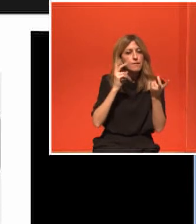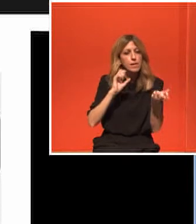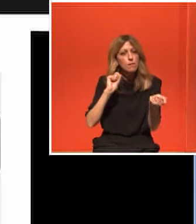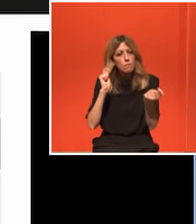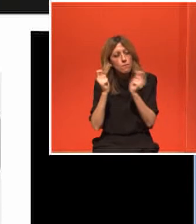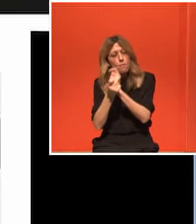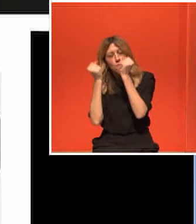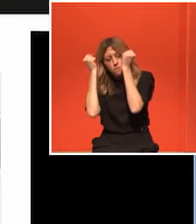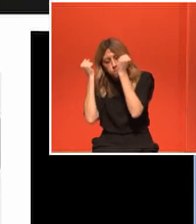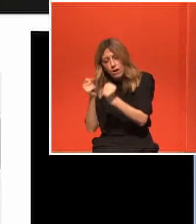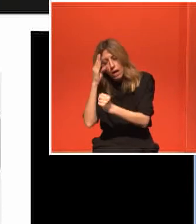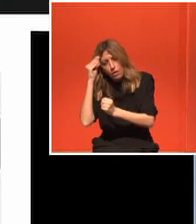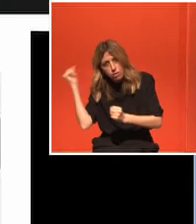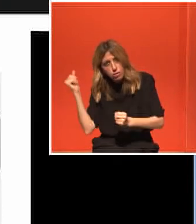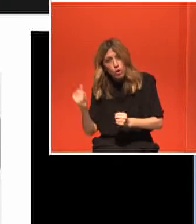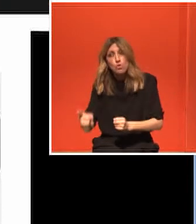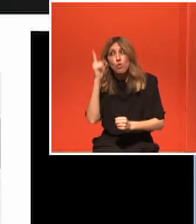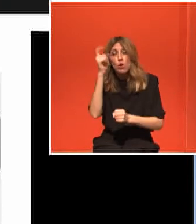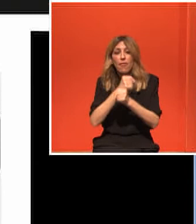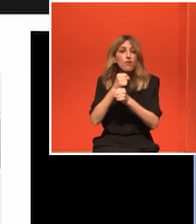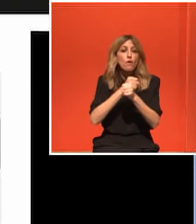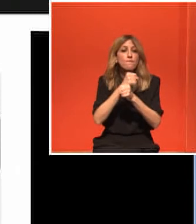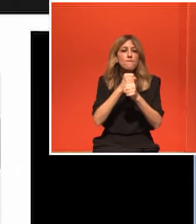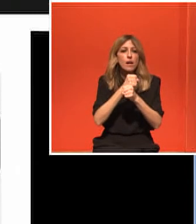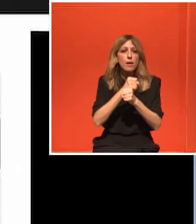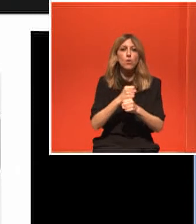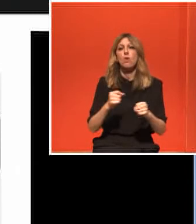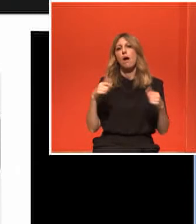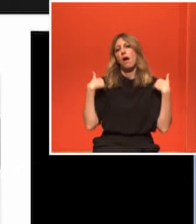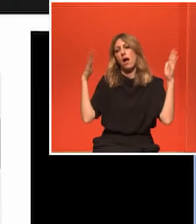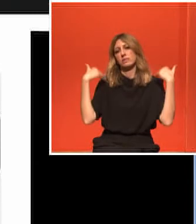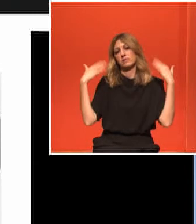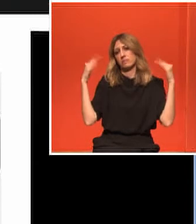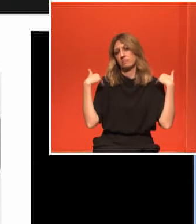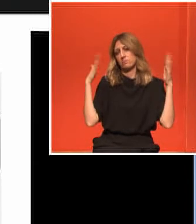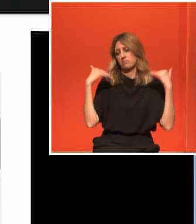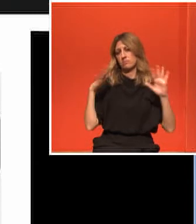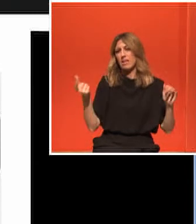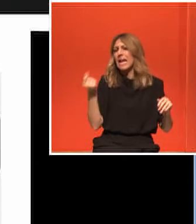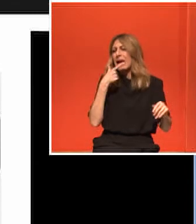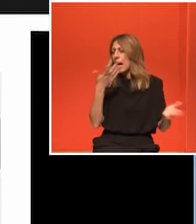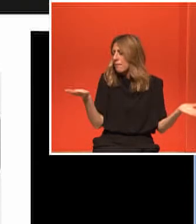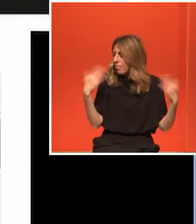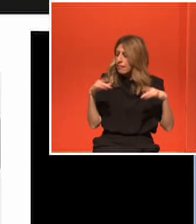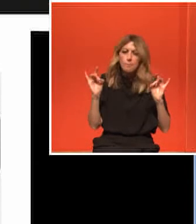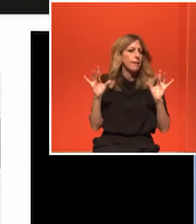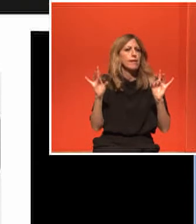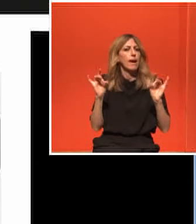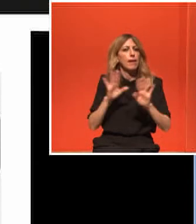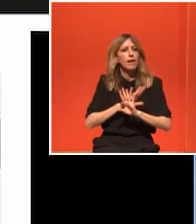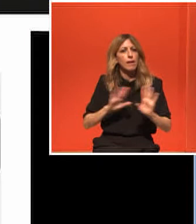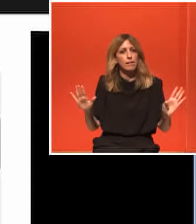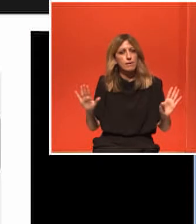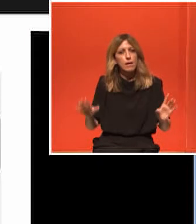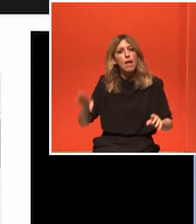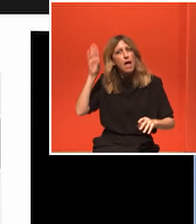άσκηση. Δεν υπάρχει κανένα φάρματο. Η μόνη ένδειξη την οποία έχει η Αμερικάνικη νευρολογική εταιρεία για το